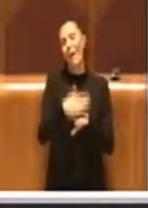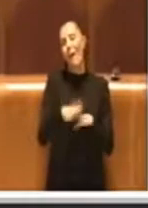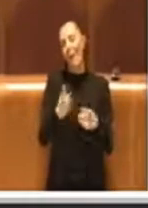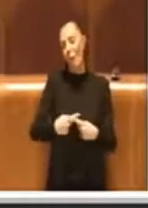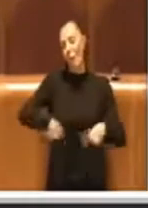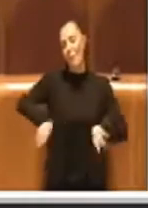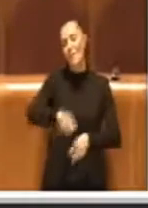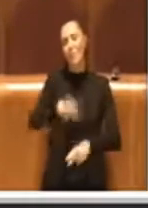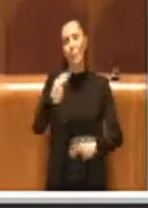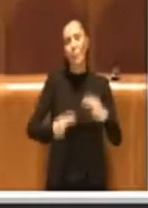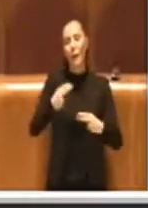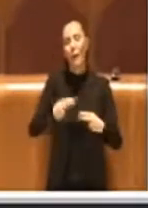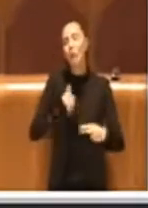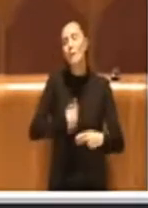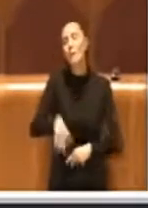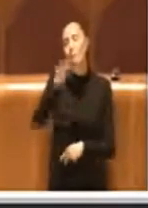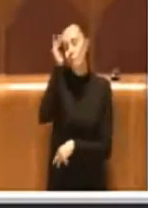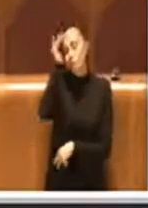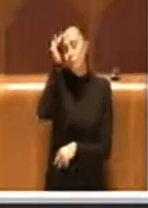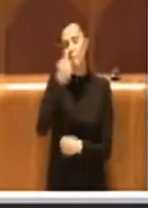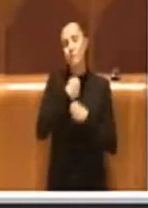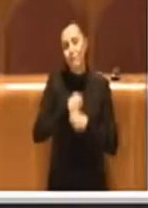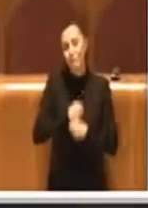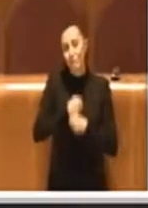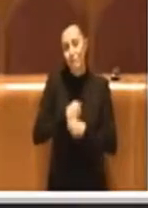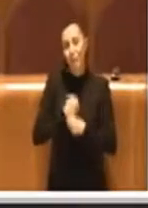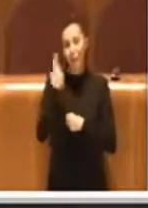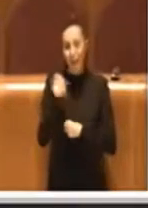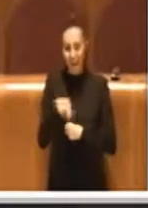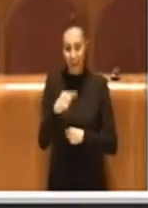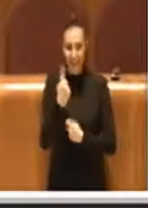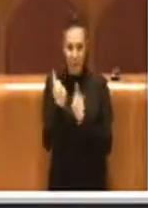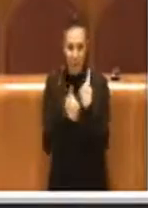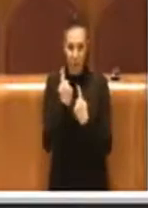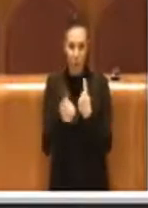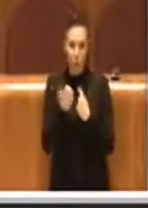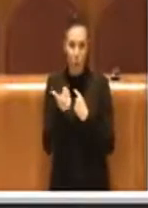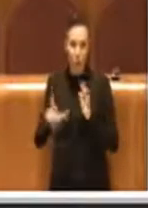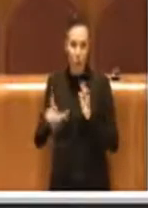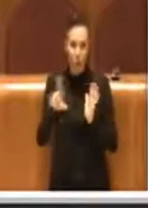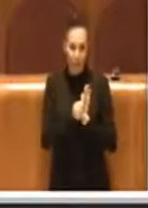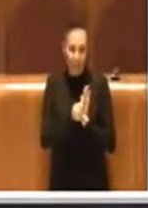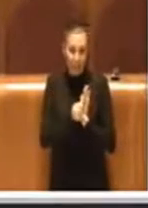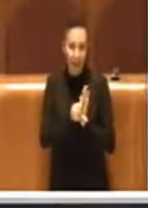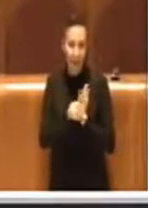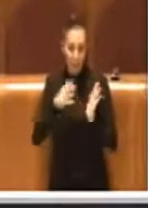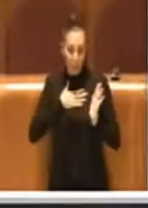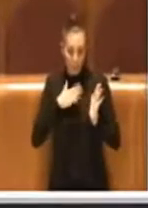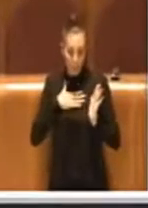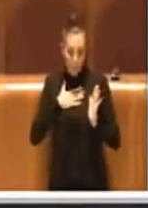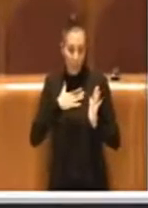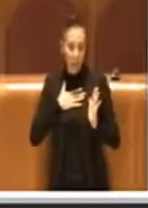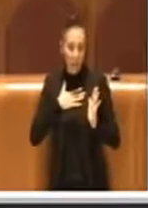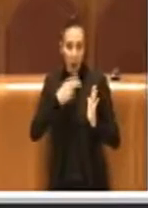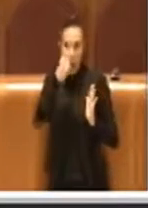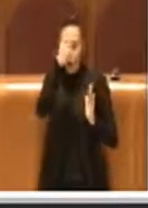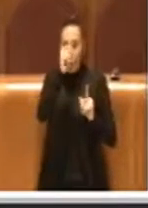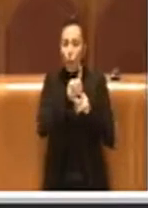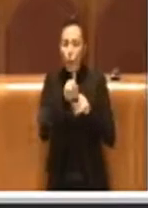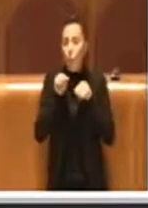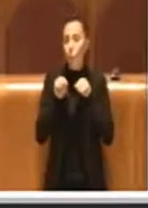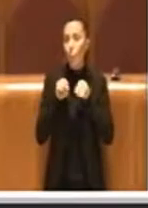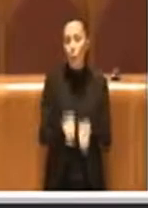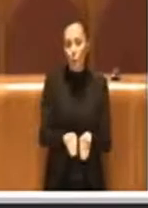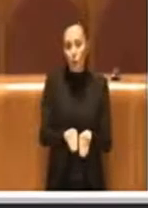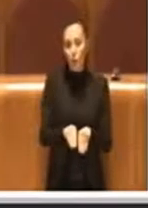approviamo, sul discorso del numero legale diciamo che la mia posizione è neutrale tra quella espressa